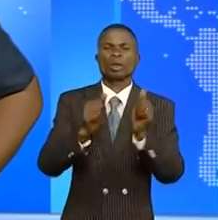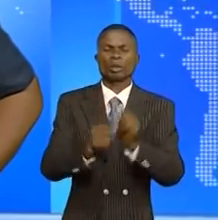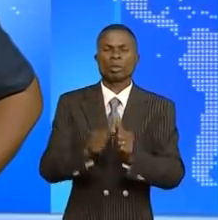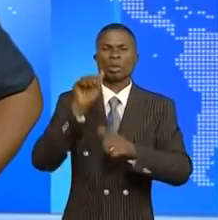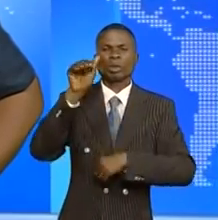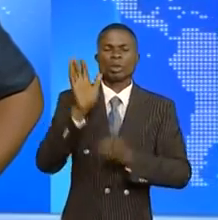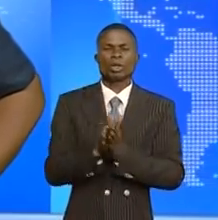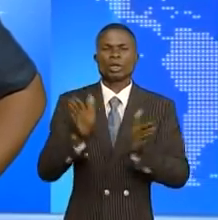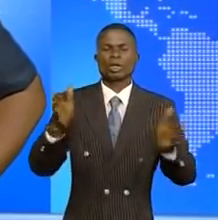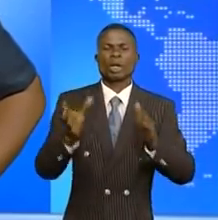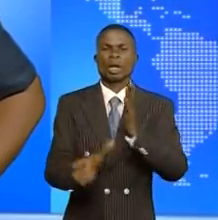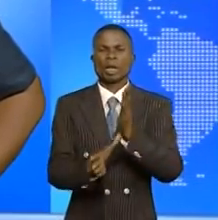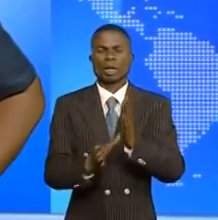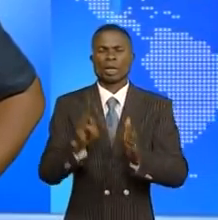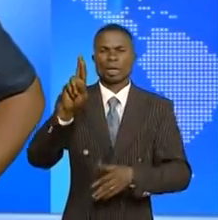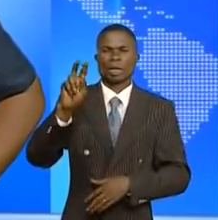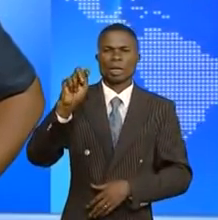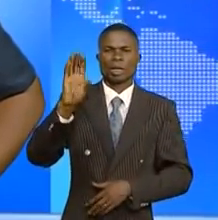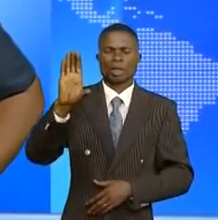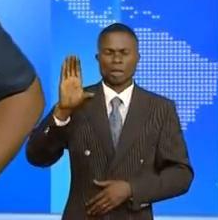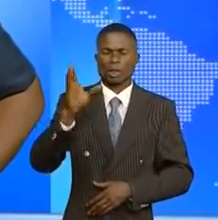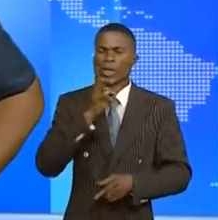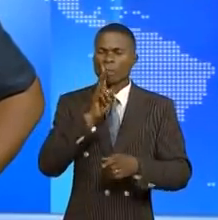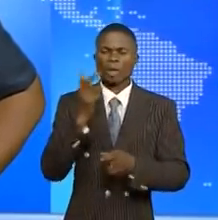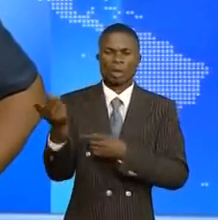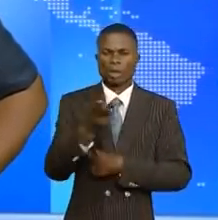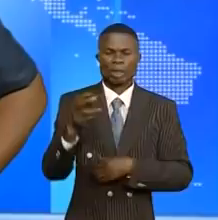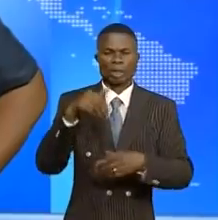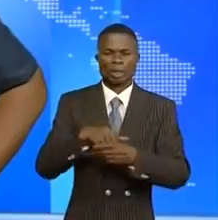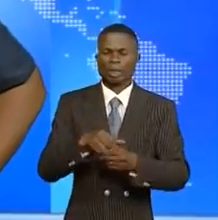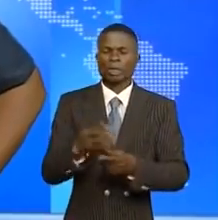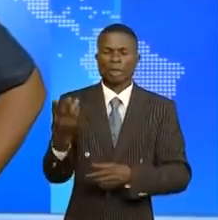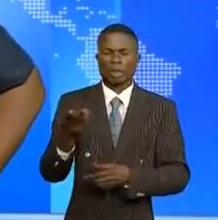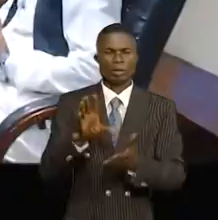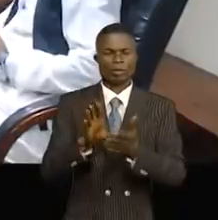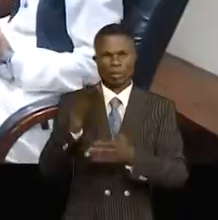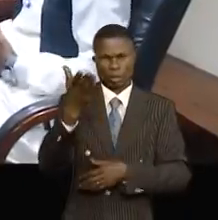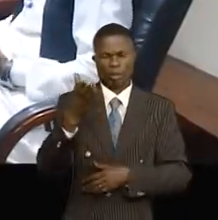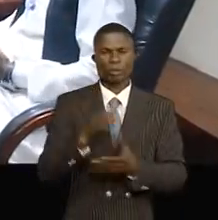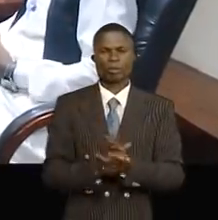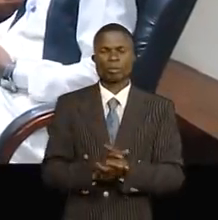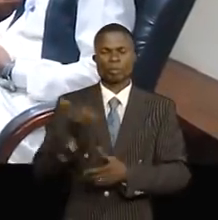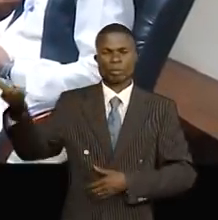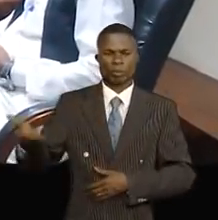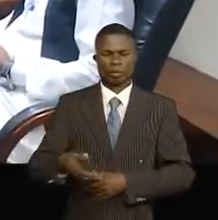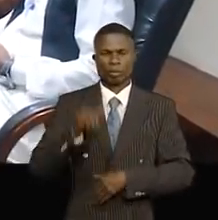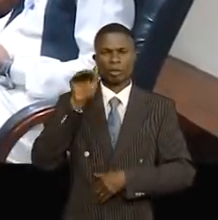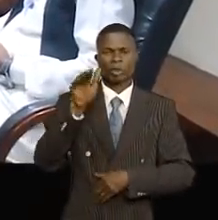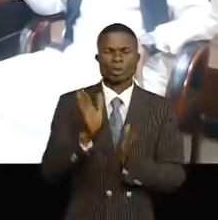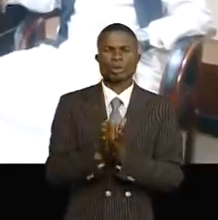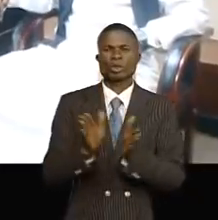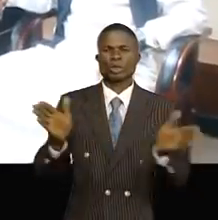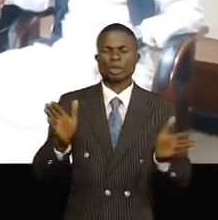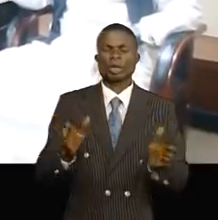directeur général à joie de la RTNC, Freddy Mouloumbakabouai, au cours d'un entretien. Reçu par le directeur général